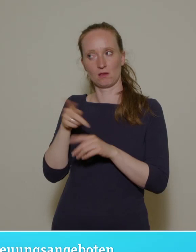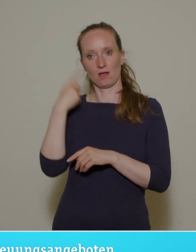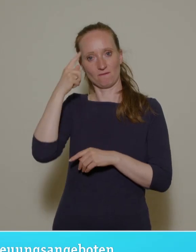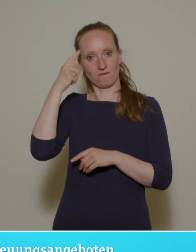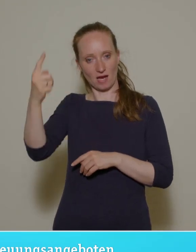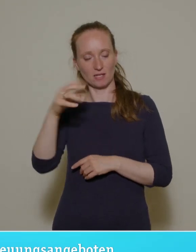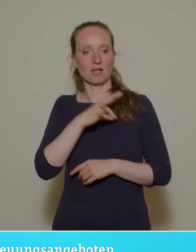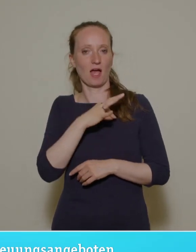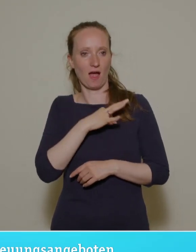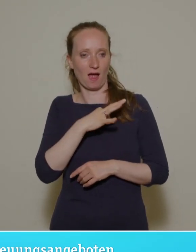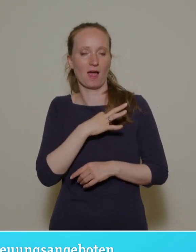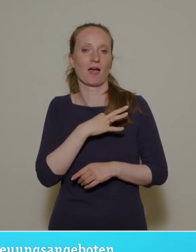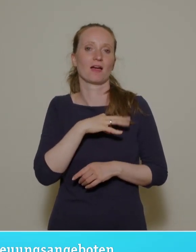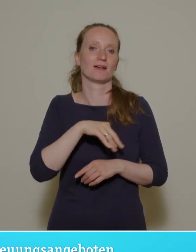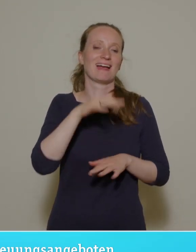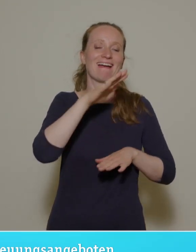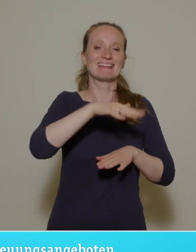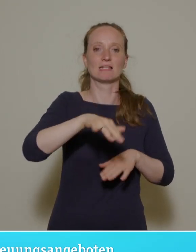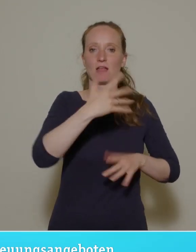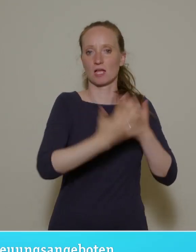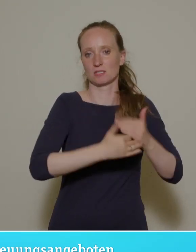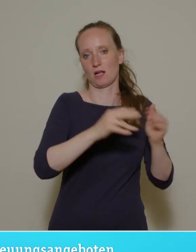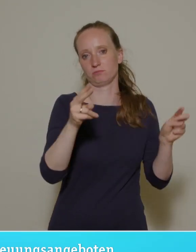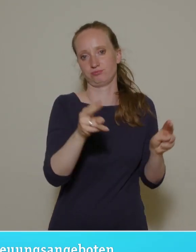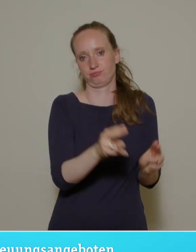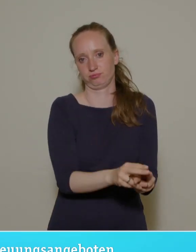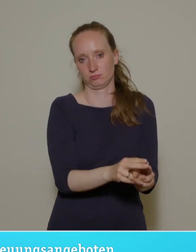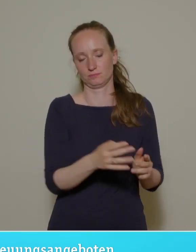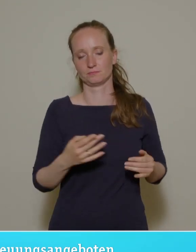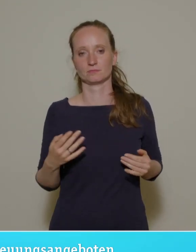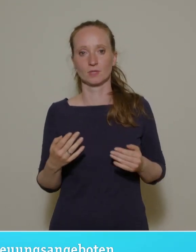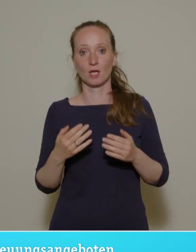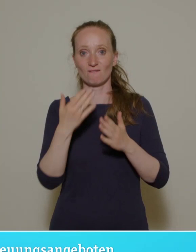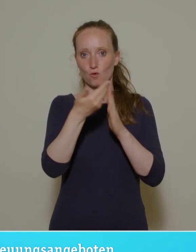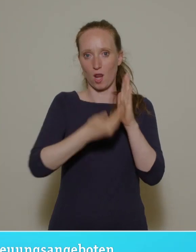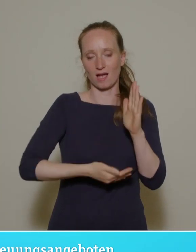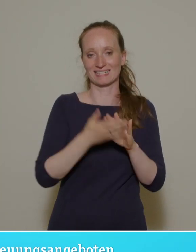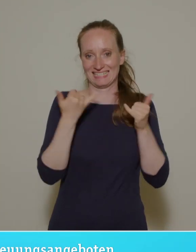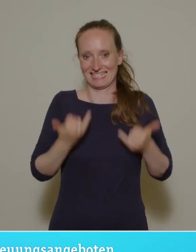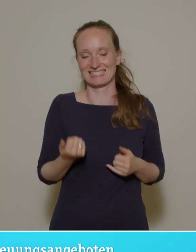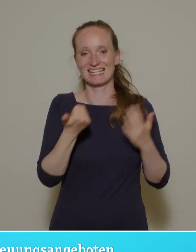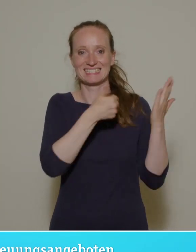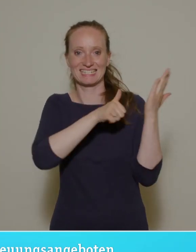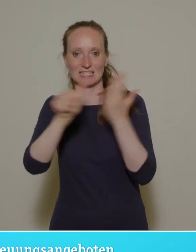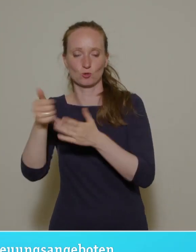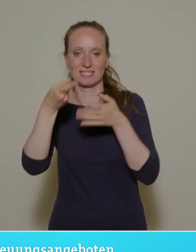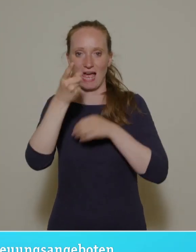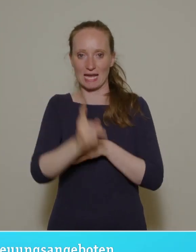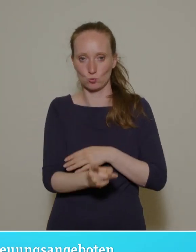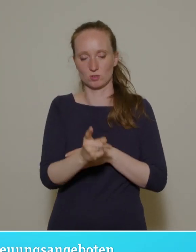Unterauslastung zugehen. Und in der Vorlage wird ja gesagt, wir haben jetzt 6.100 Plätze, die belegt werden könnten.